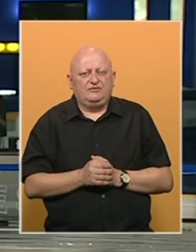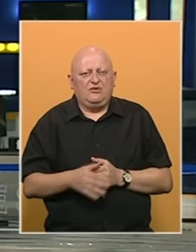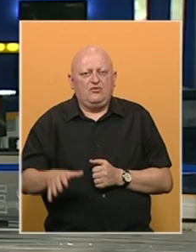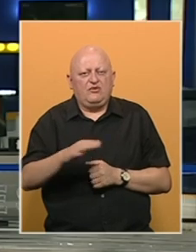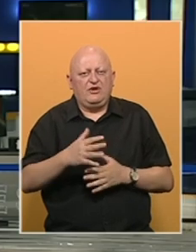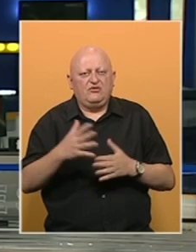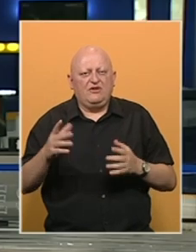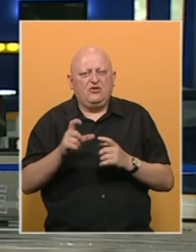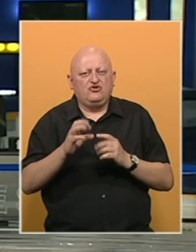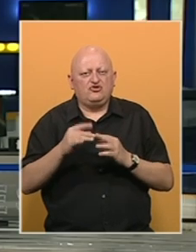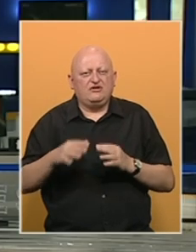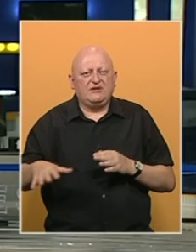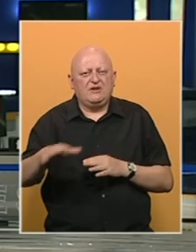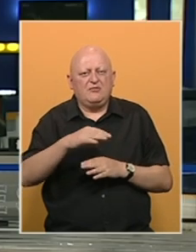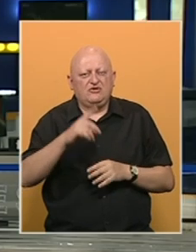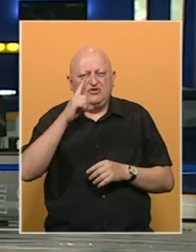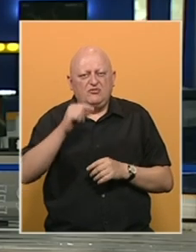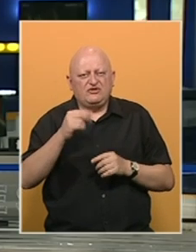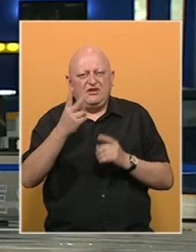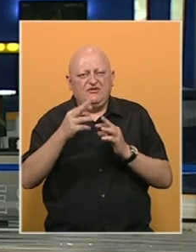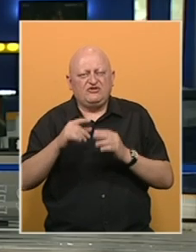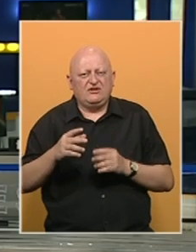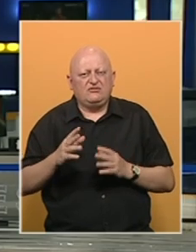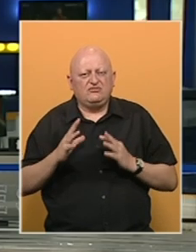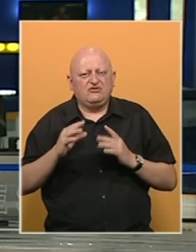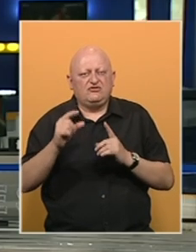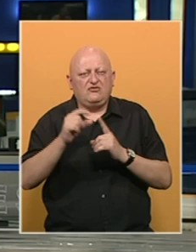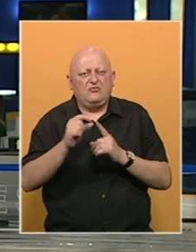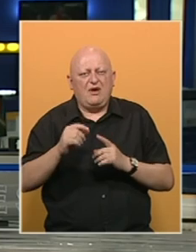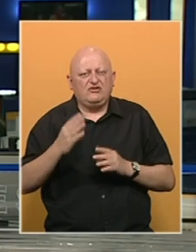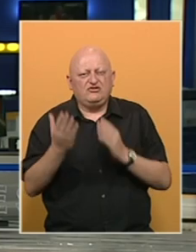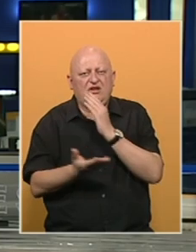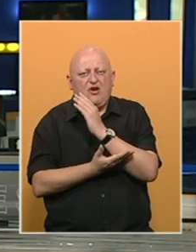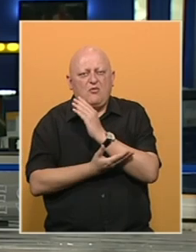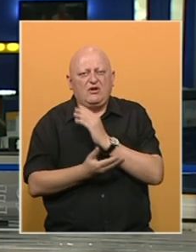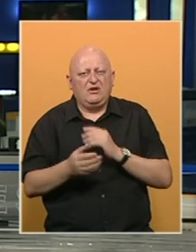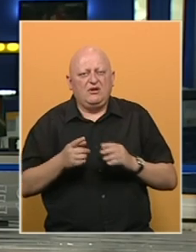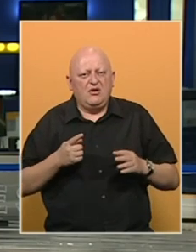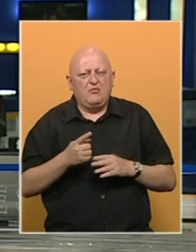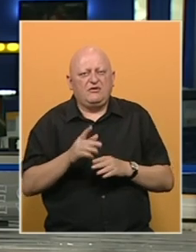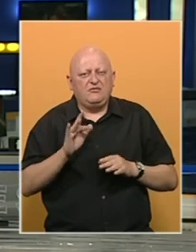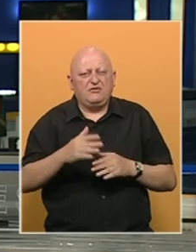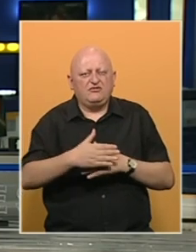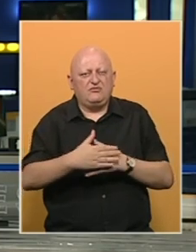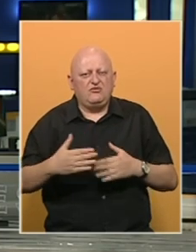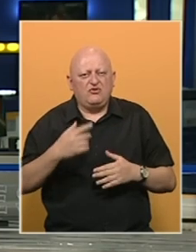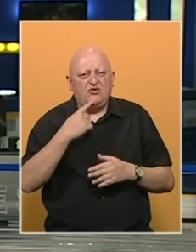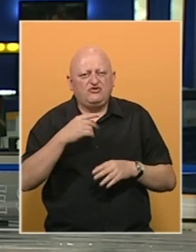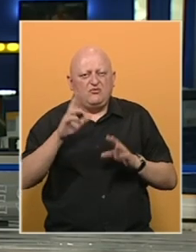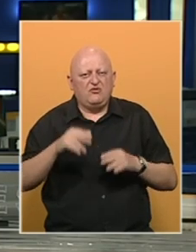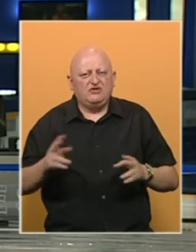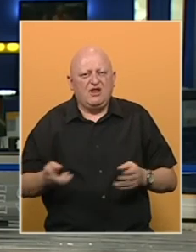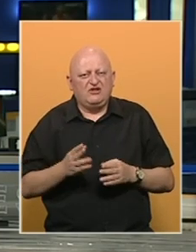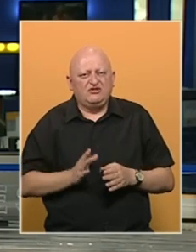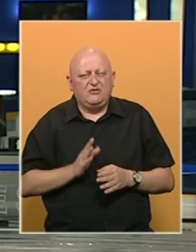U rejonu Velikog gastoca na području opštene Višegradu u Stanišutu Pančićeve omorike je probijen je protipožarni put koji će